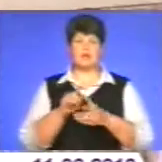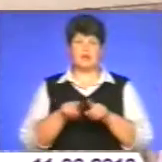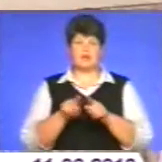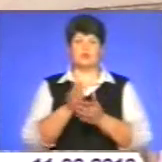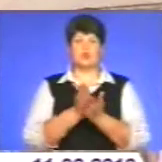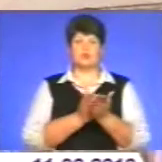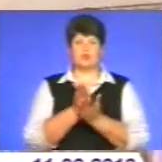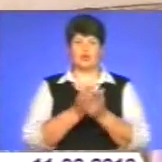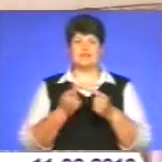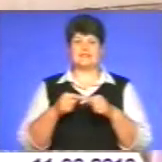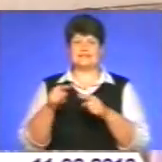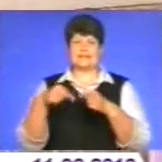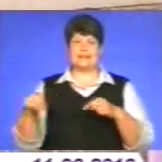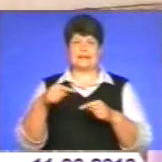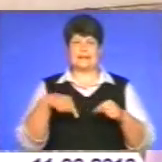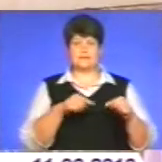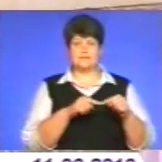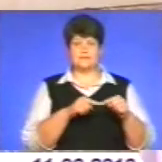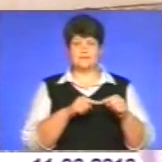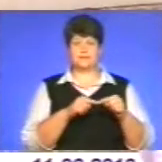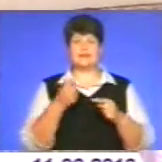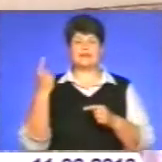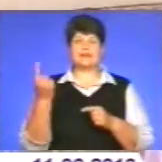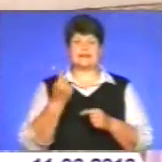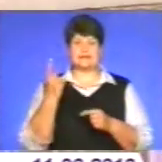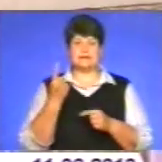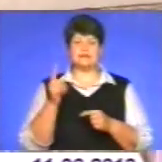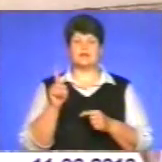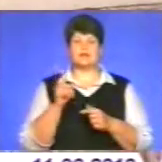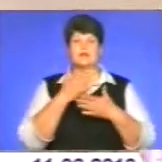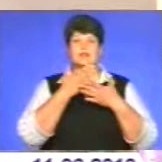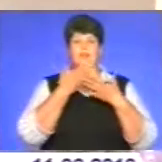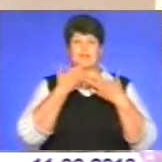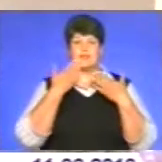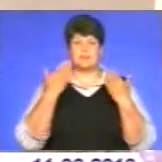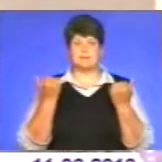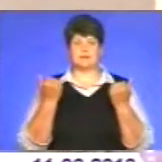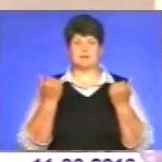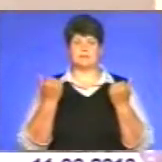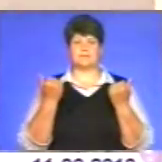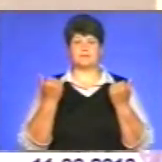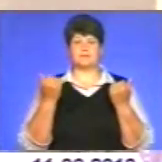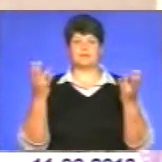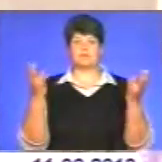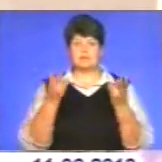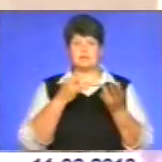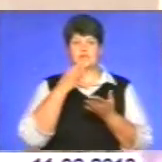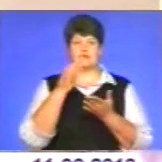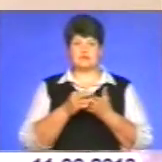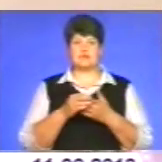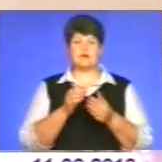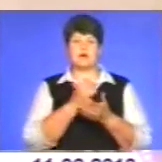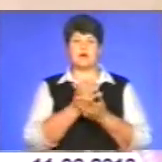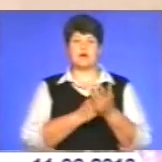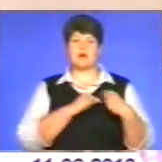ці дільниці. Єдине, що тепер немає потреби і відповідний кадровий потенціал,